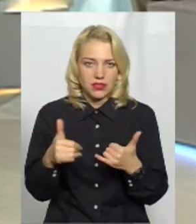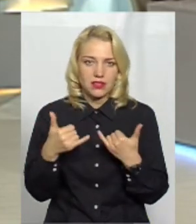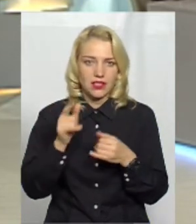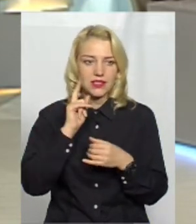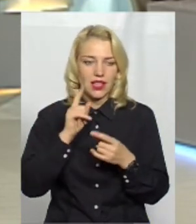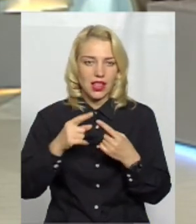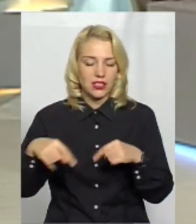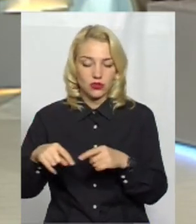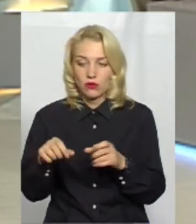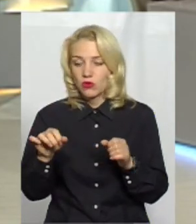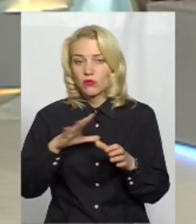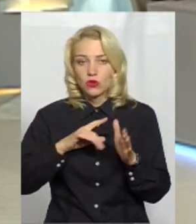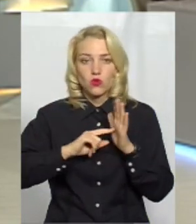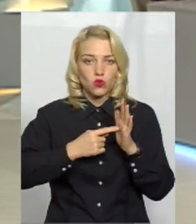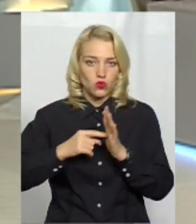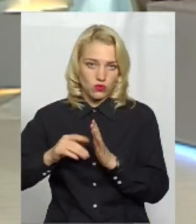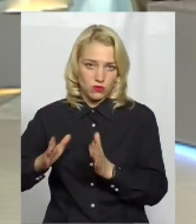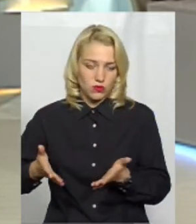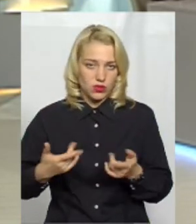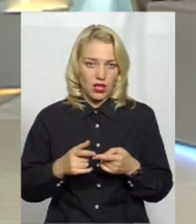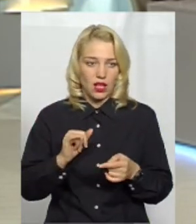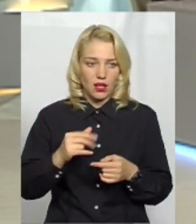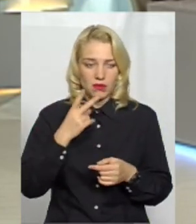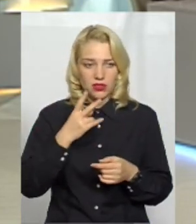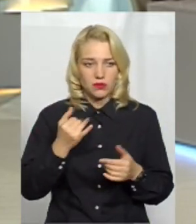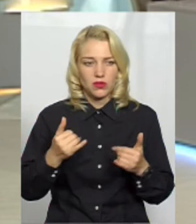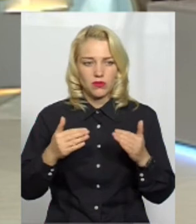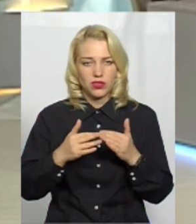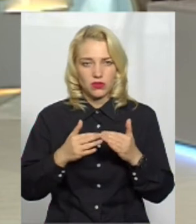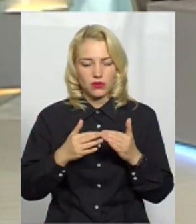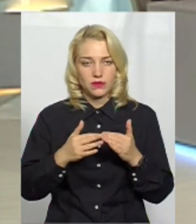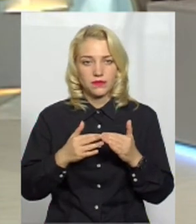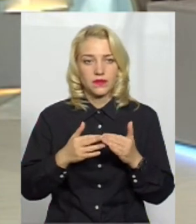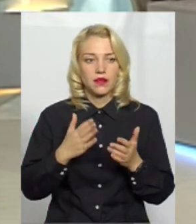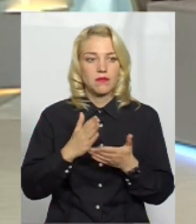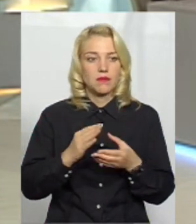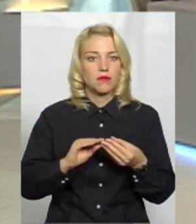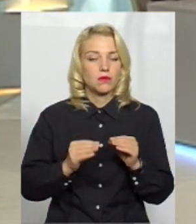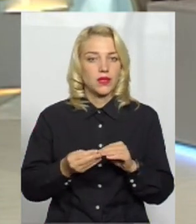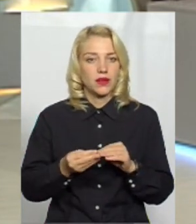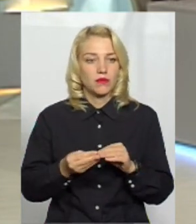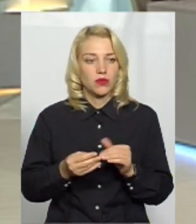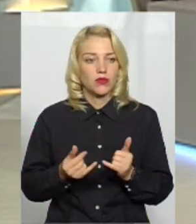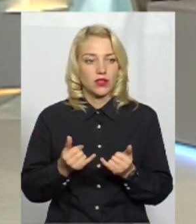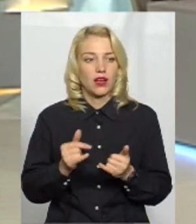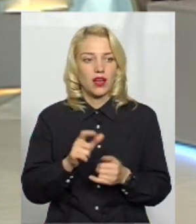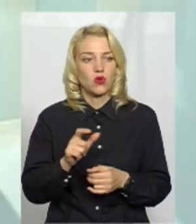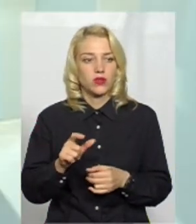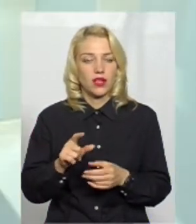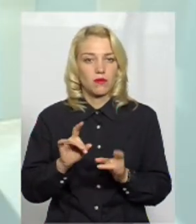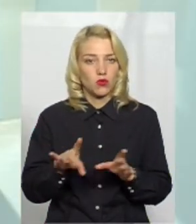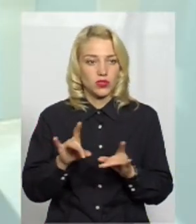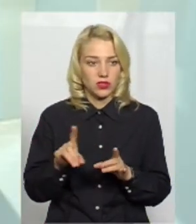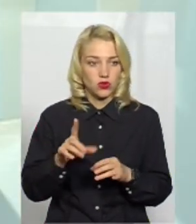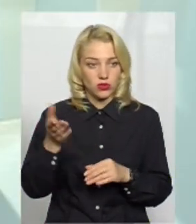немає. Можливо, там будуть точкові. Ми бачимо, що будинок біля будинку. Ми маємо таку зараз проблему, ну, для людей, якби пояснити, що